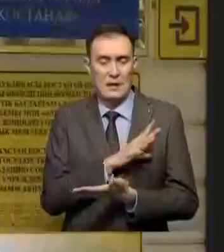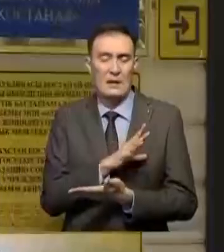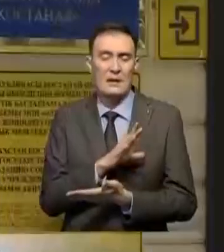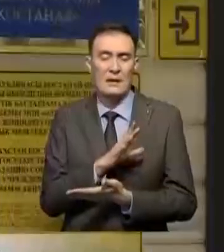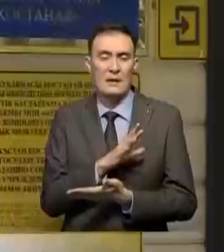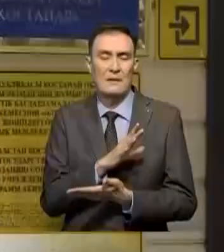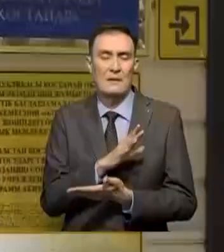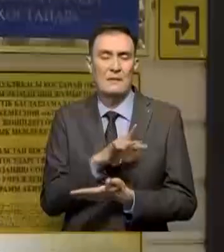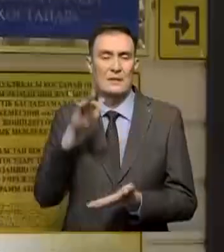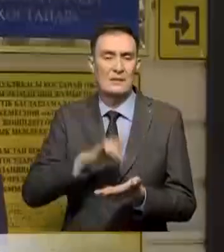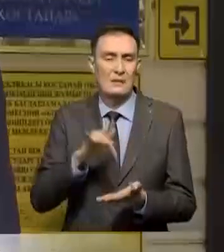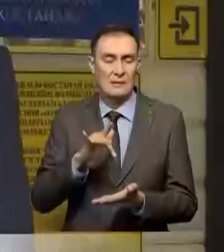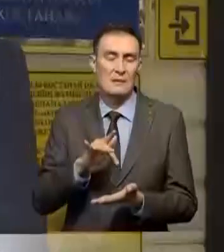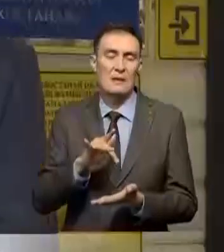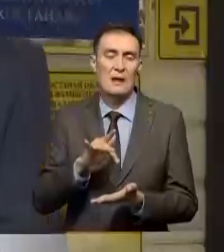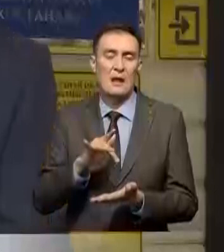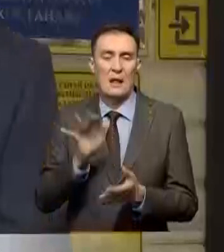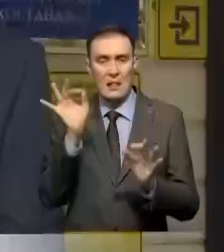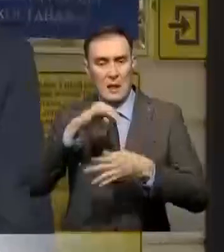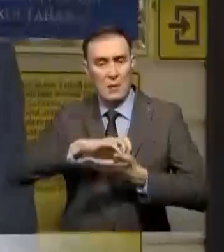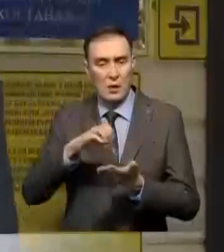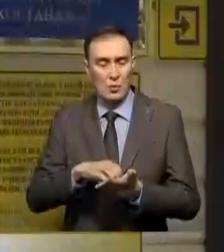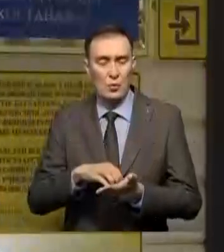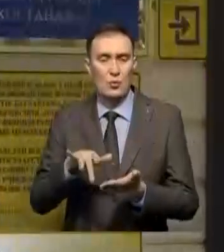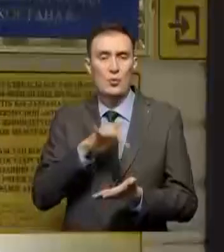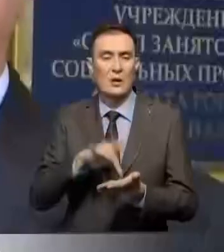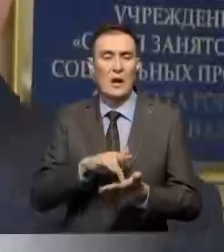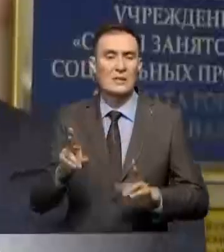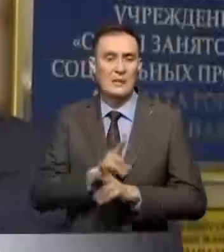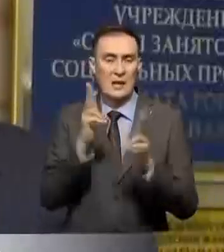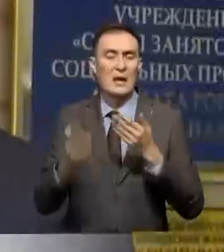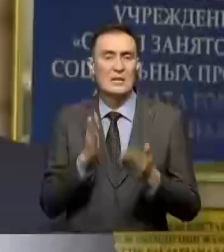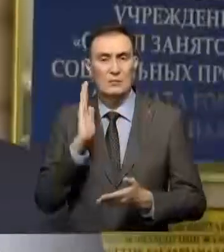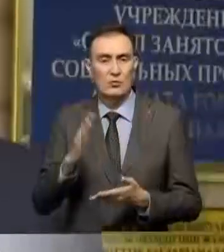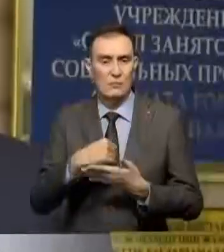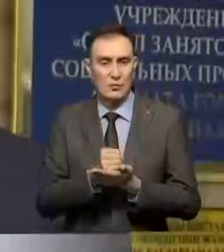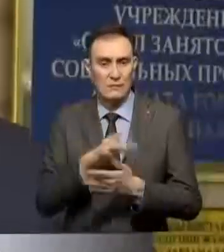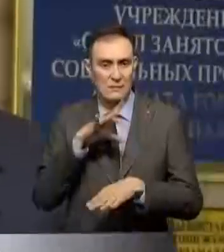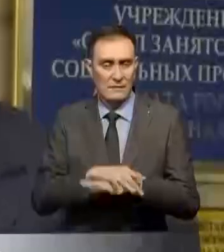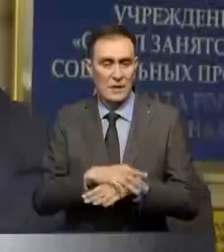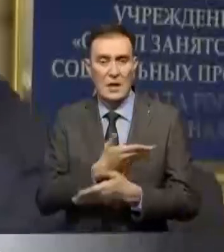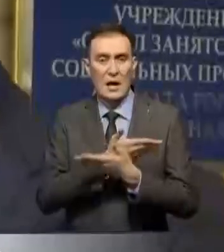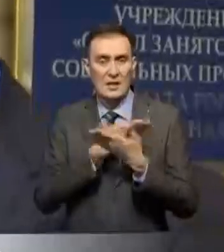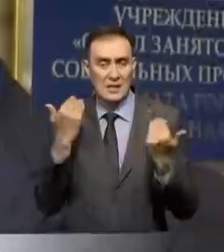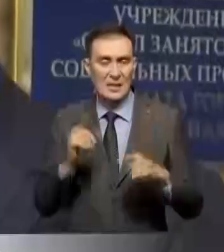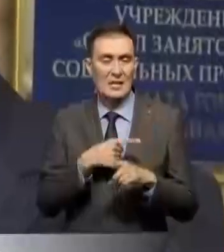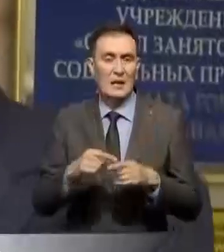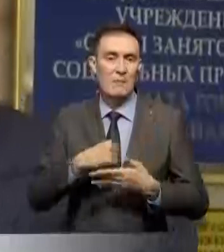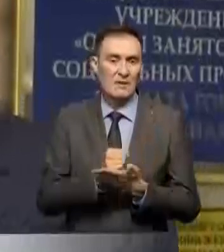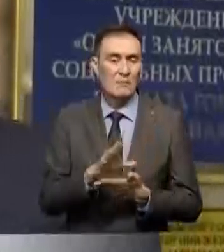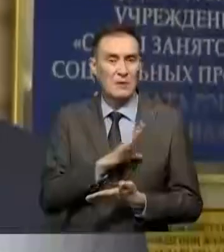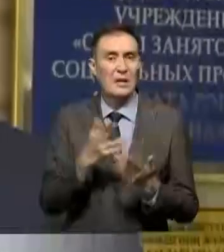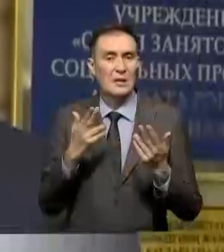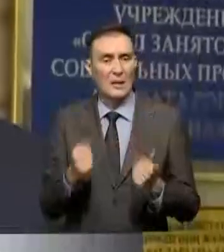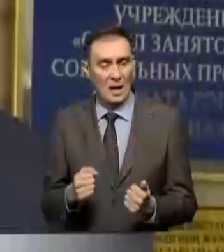референтный центр, в лабораторию города Астаны. Если будет получен результат отрицательный или подтверждение, что это